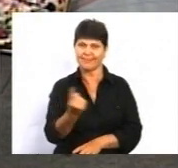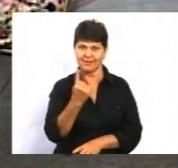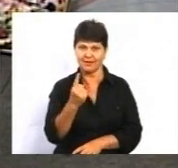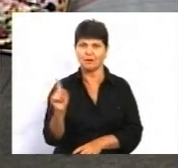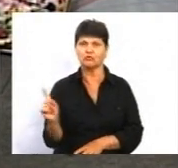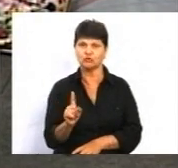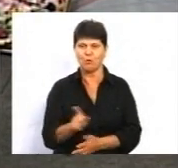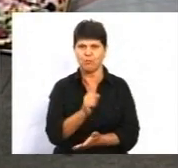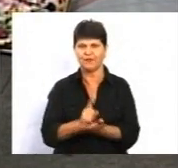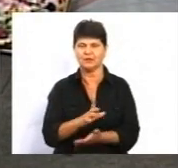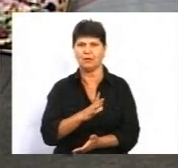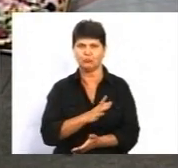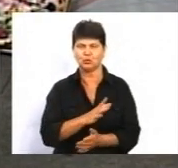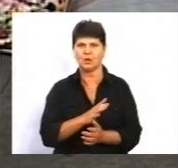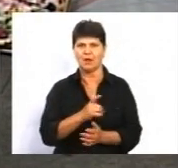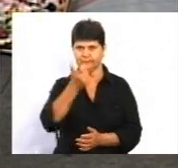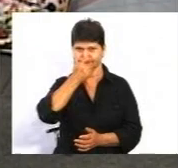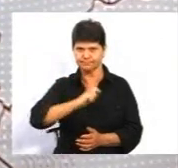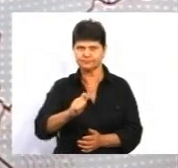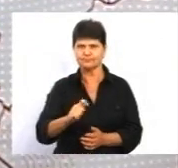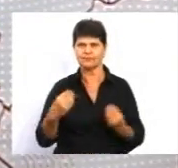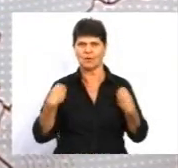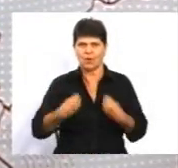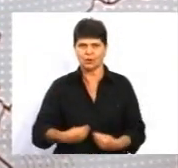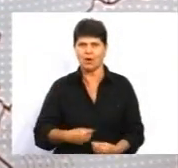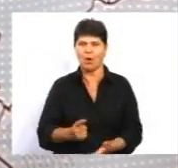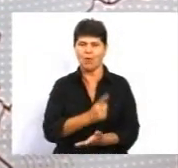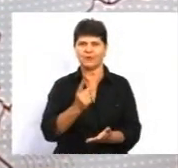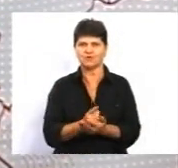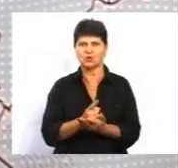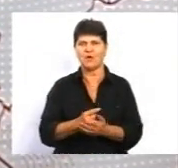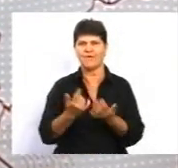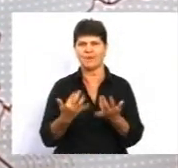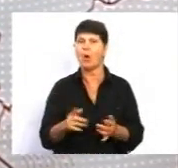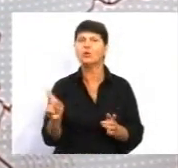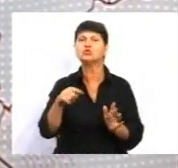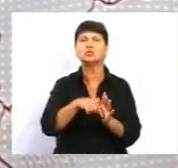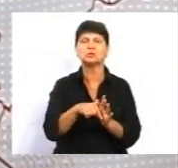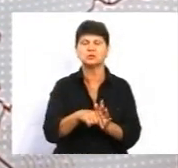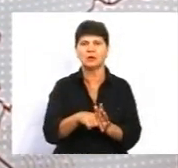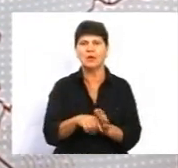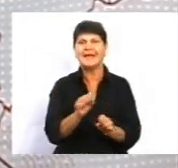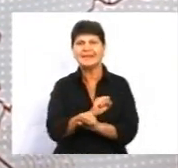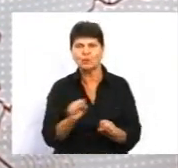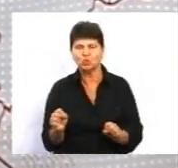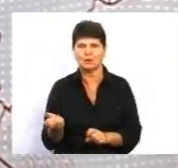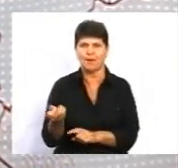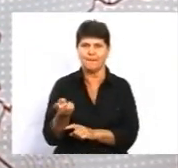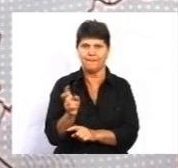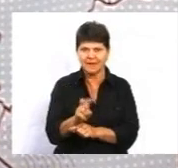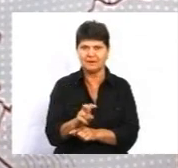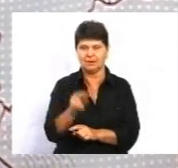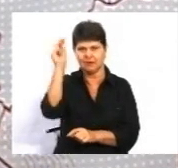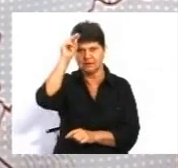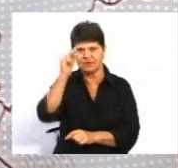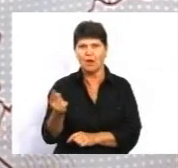повинен бути діловий стиль одягу, це обов'язкова вимога. Що це означає діловий Не можна прийти, вибачте, на заняття в